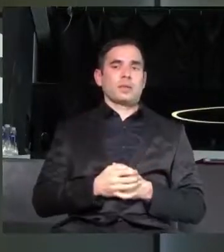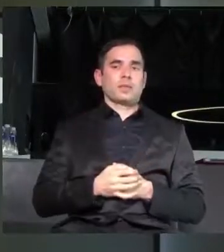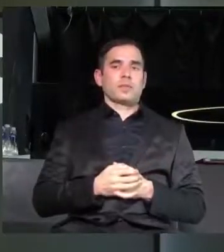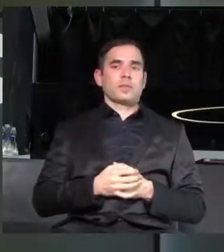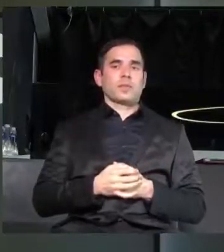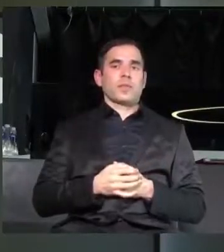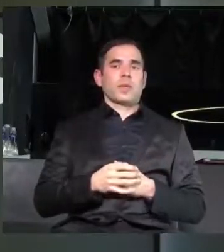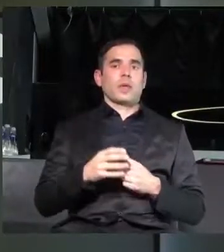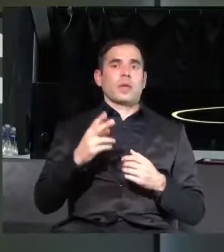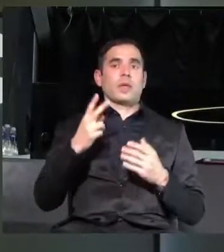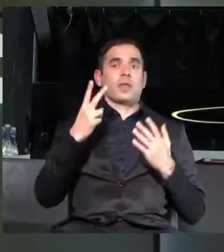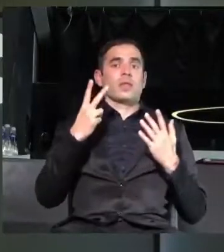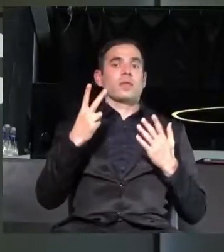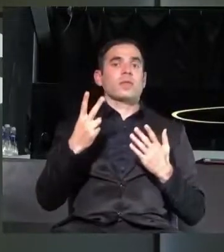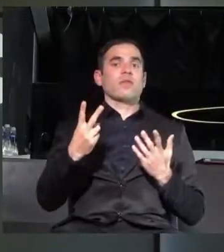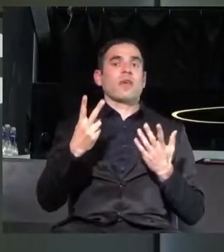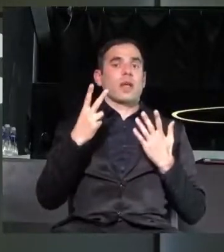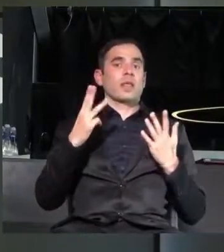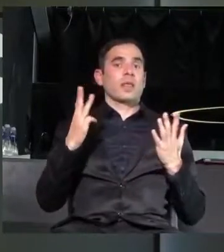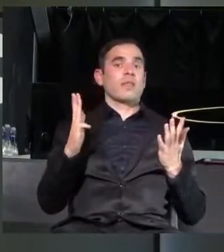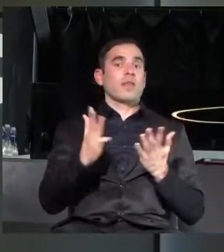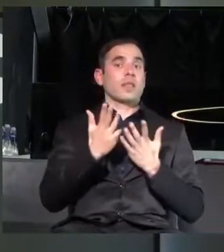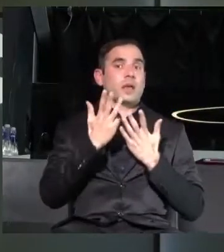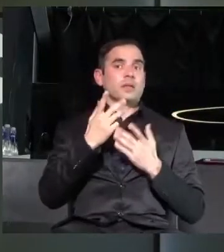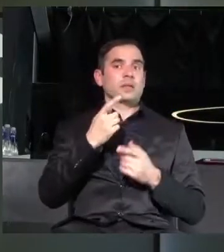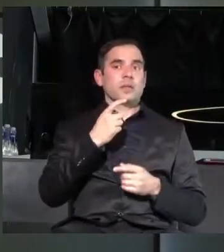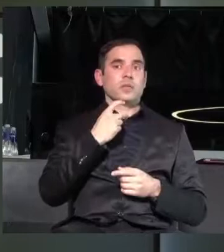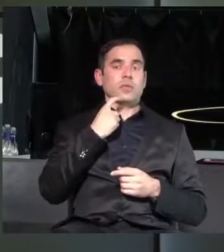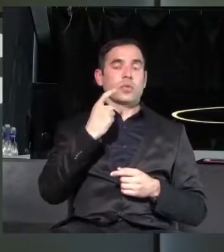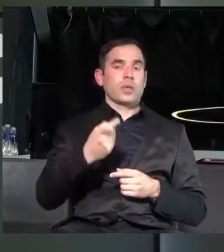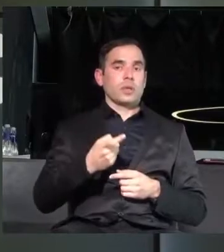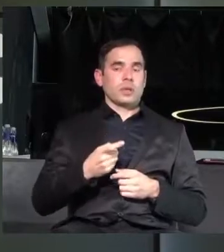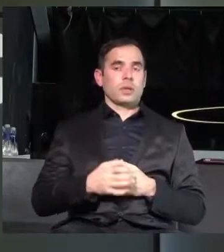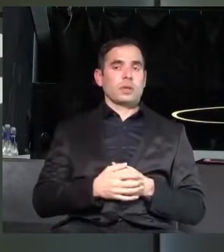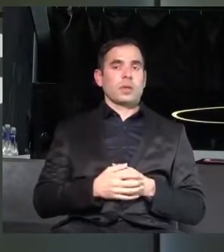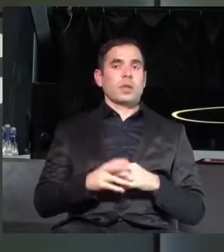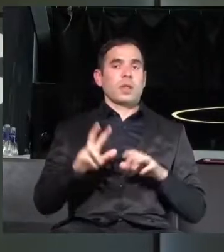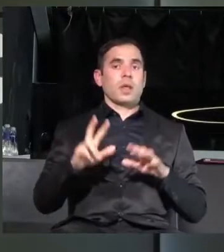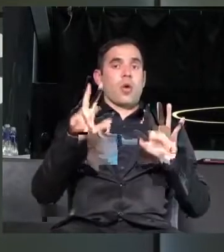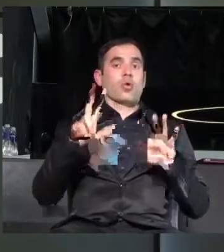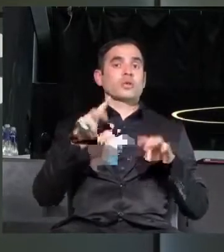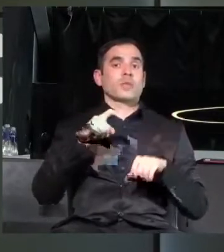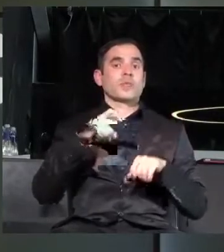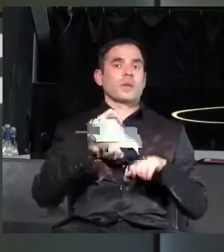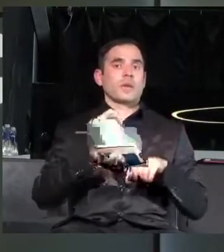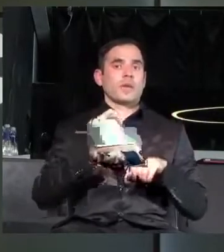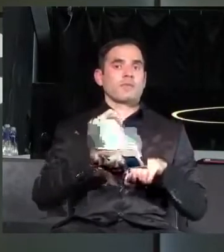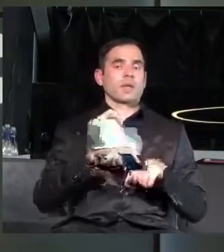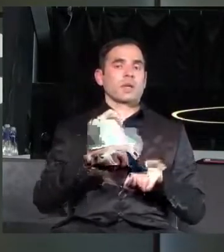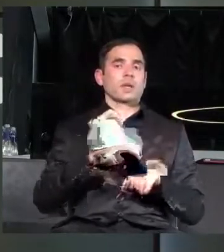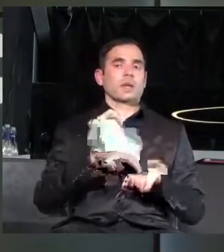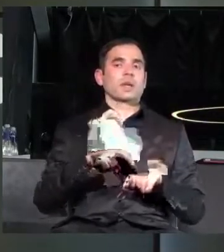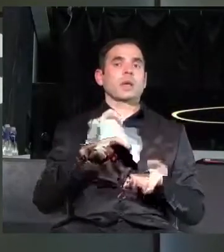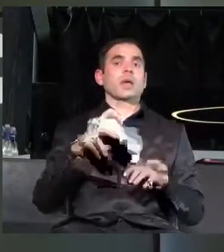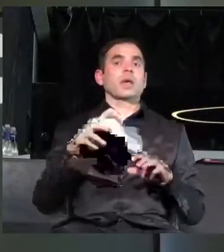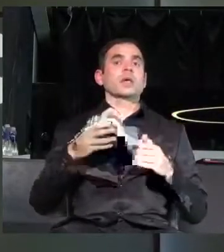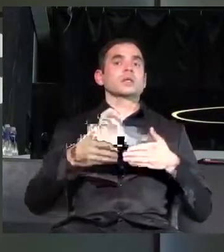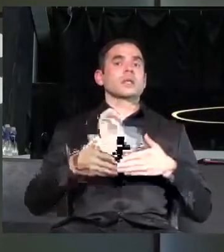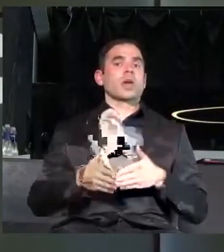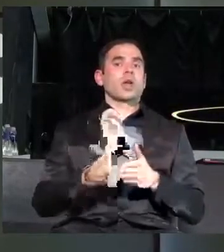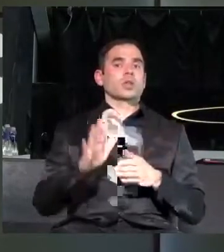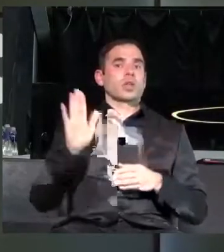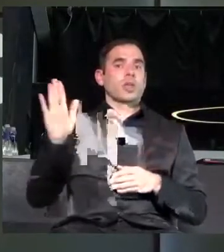В 2019 година на 8 декември 2019 се ражда